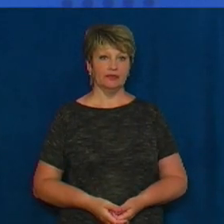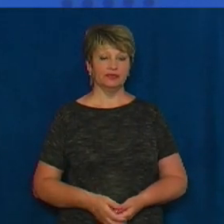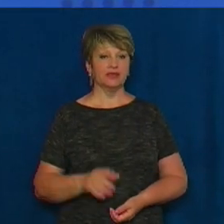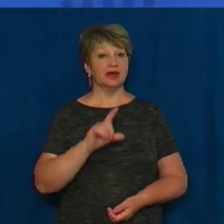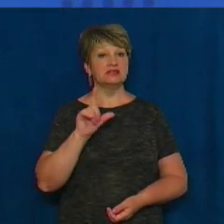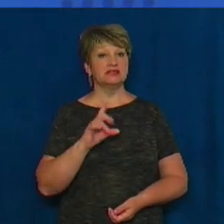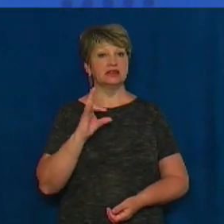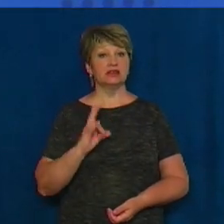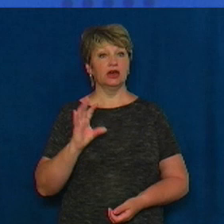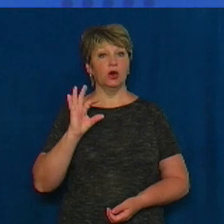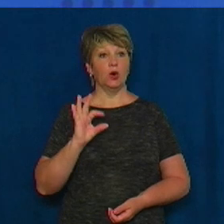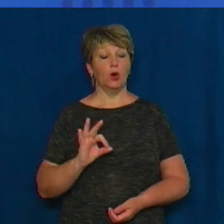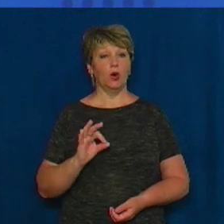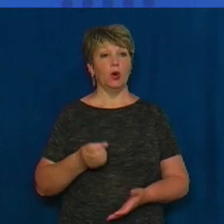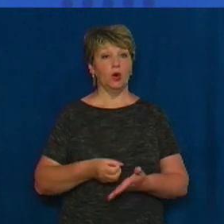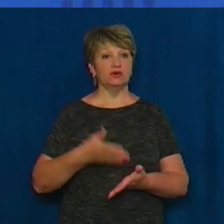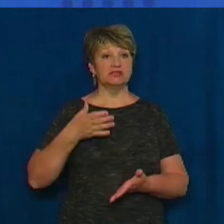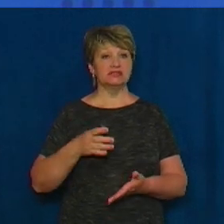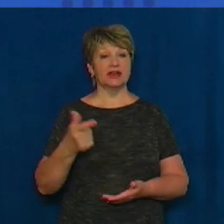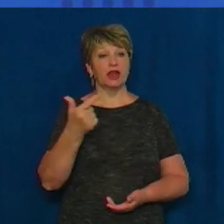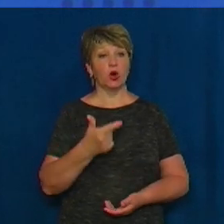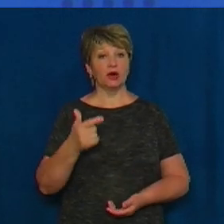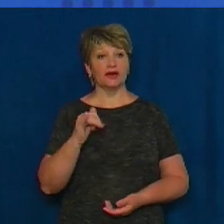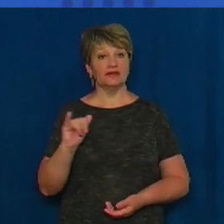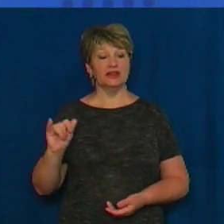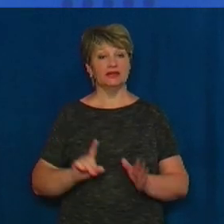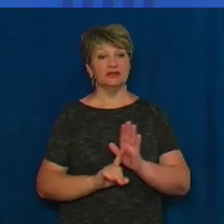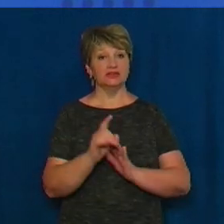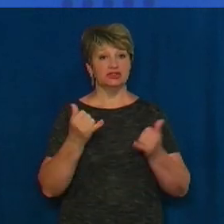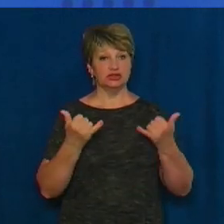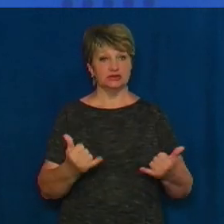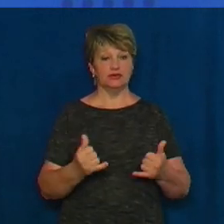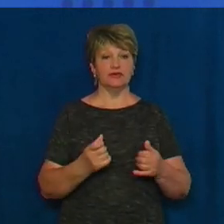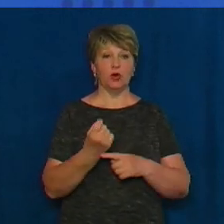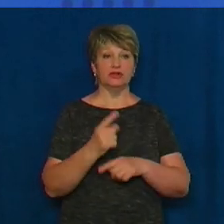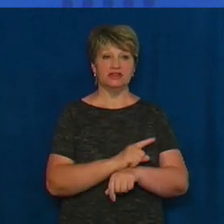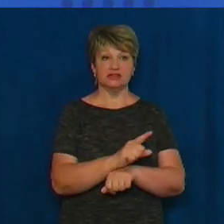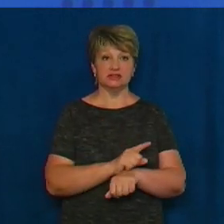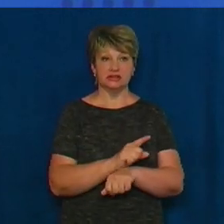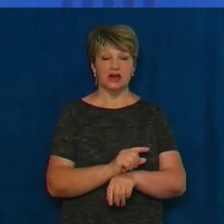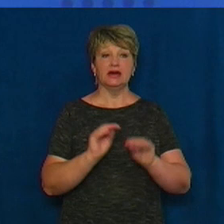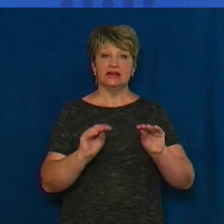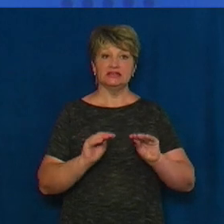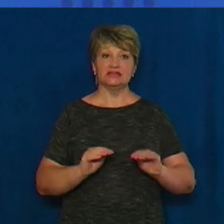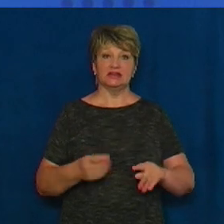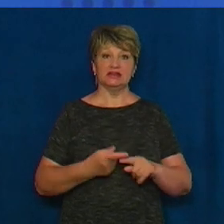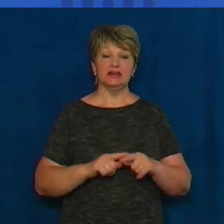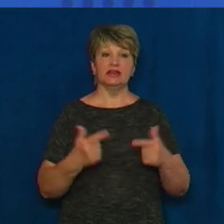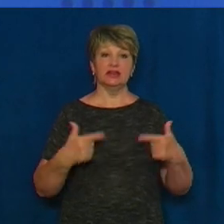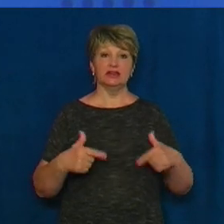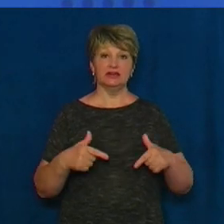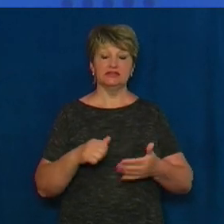Зовнішнє незалежне оцінювання із географії стартувало сьогодні об 11-й годині. Складати цей іспит